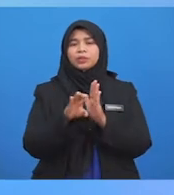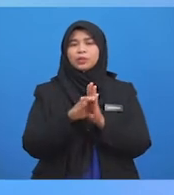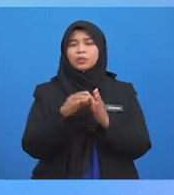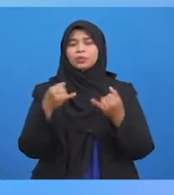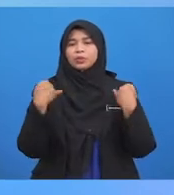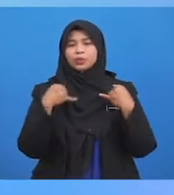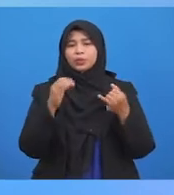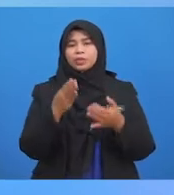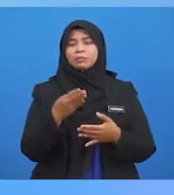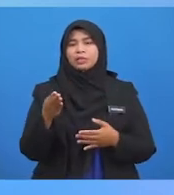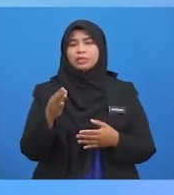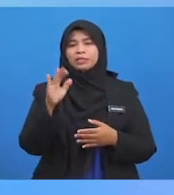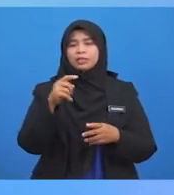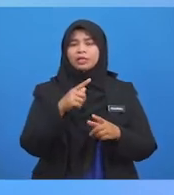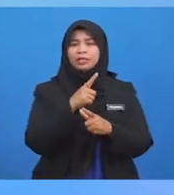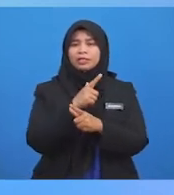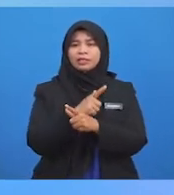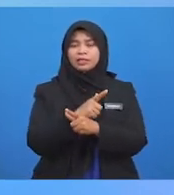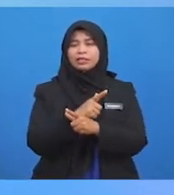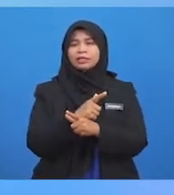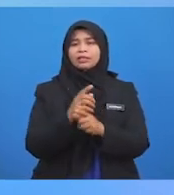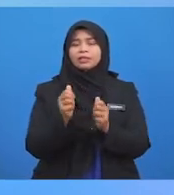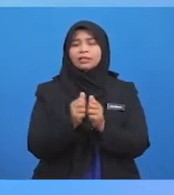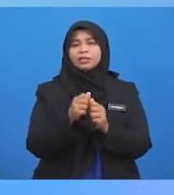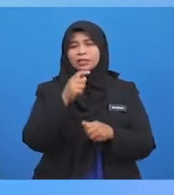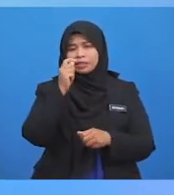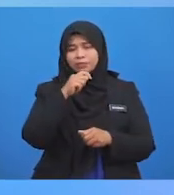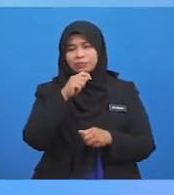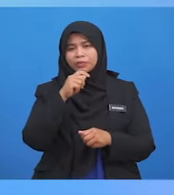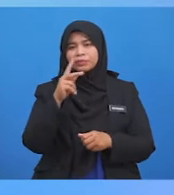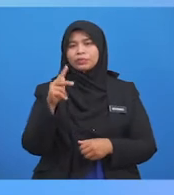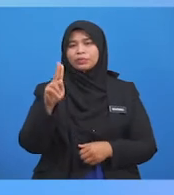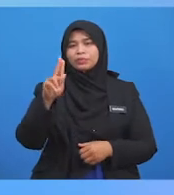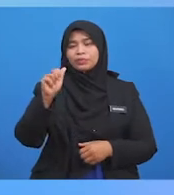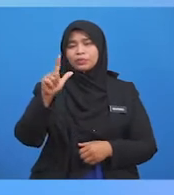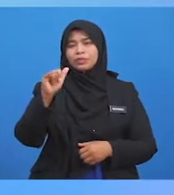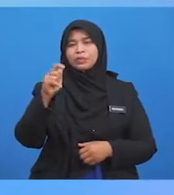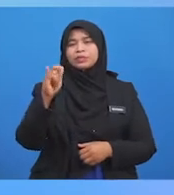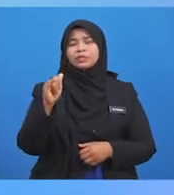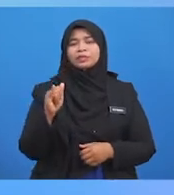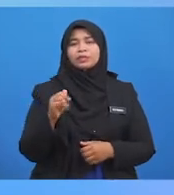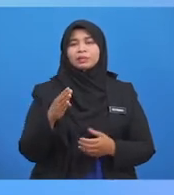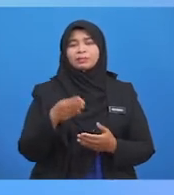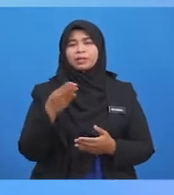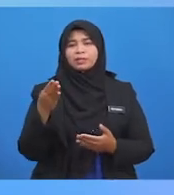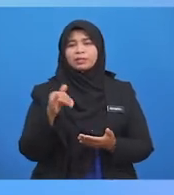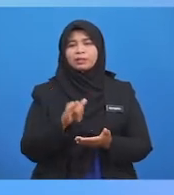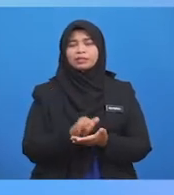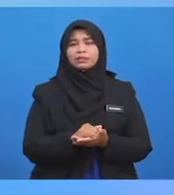Menjual Barang Larangan Dengan Menipu Kualiti Barang Yang Dijual Tersebut